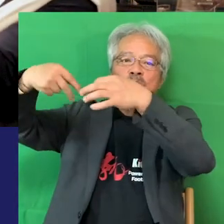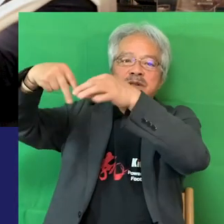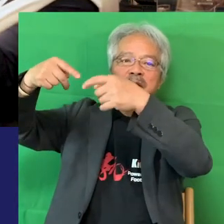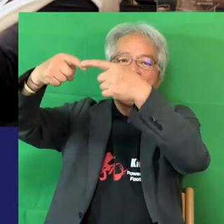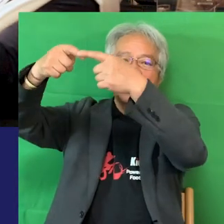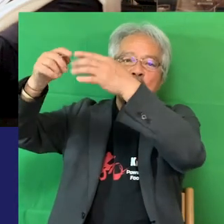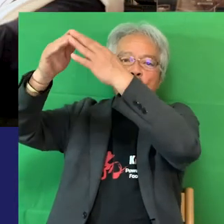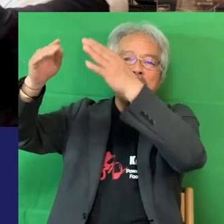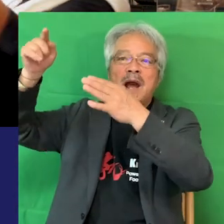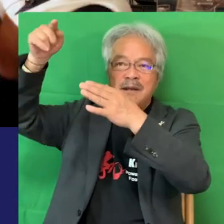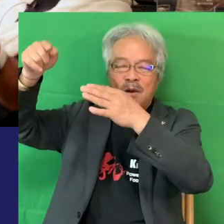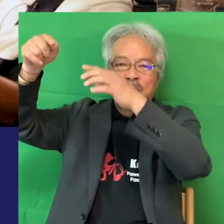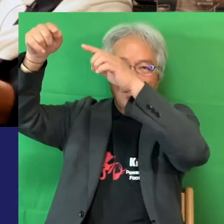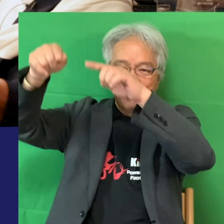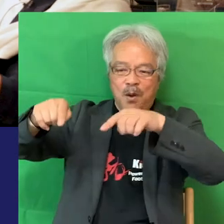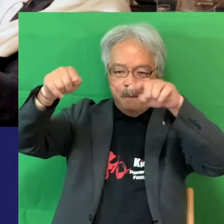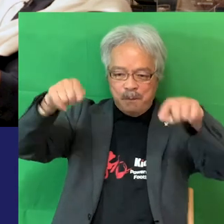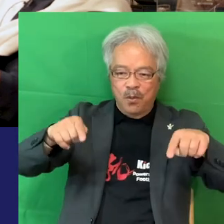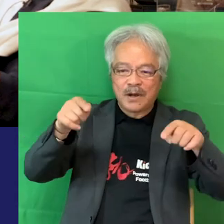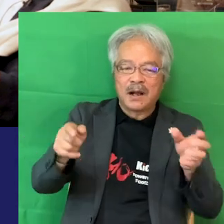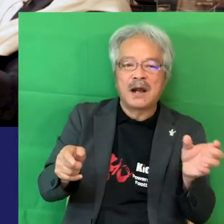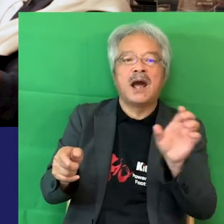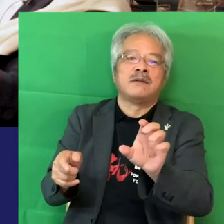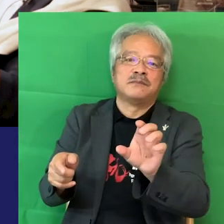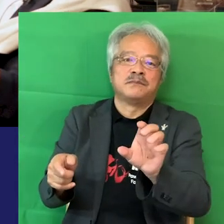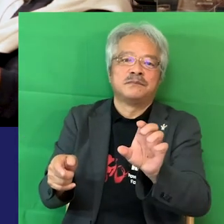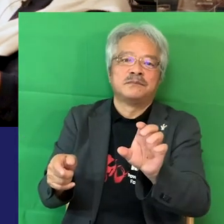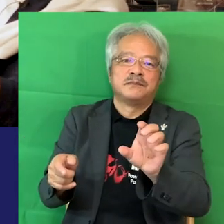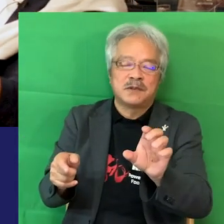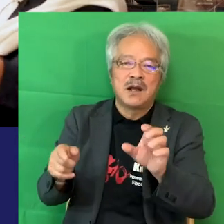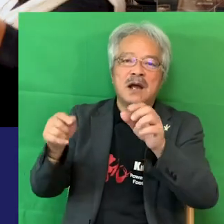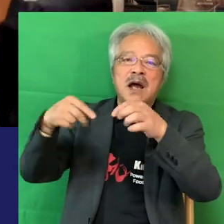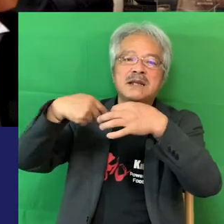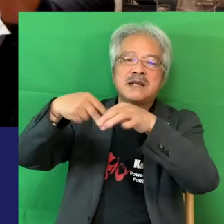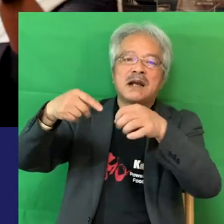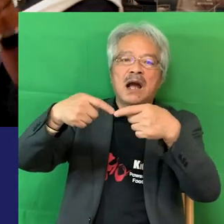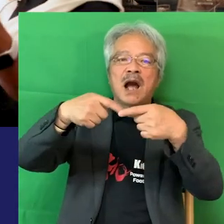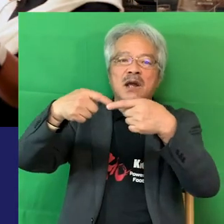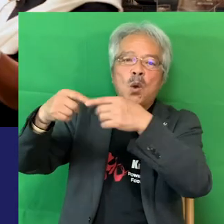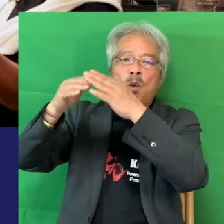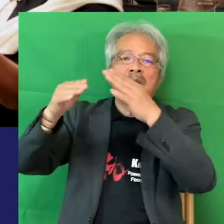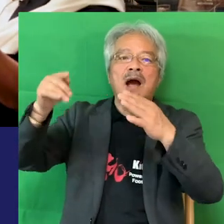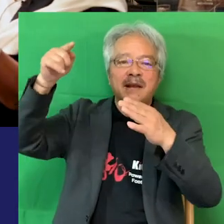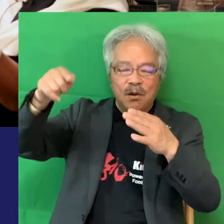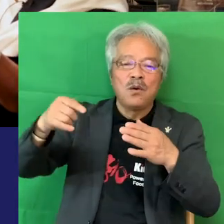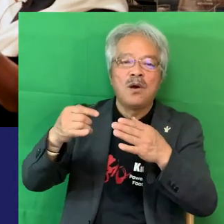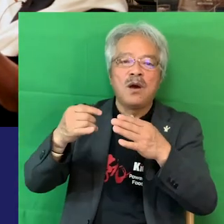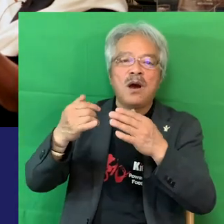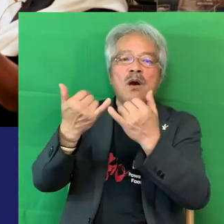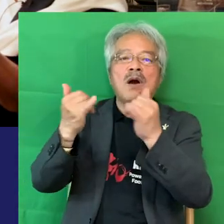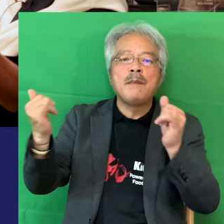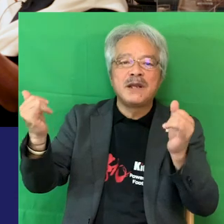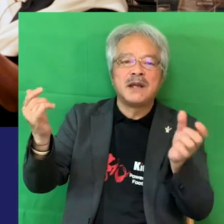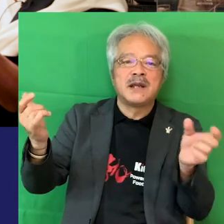はサッカー協会の人たちのファミリーの一員でやっとなれたんですよだけどこの団体同士の中で登録